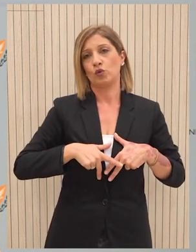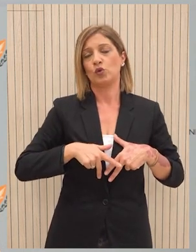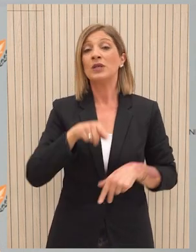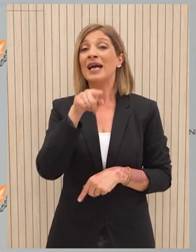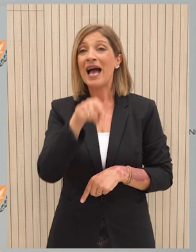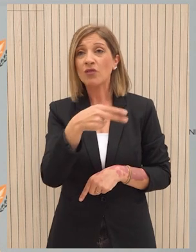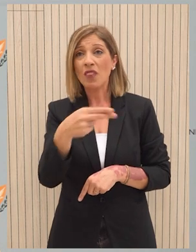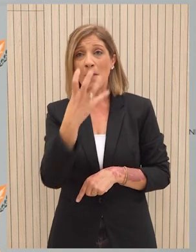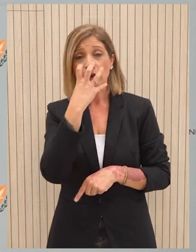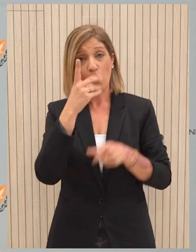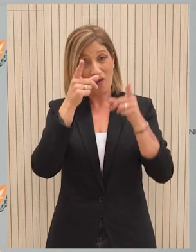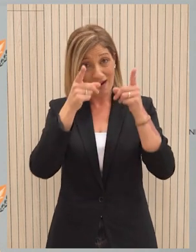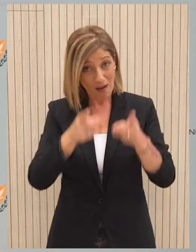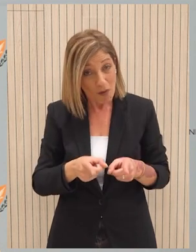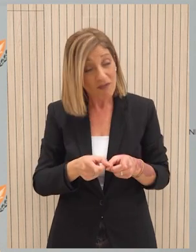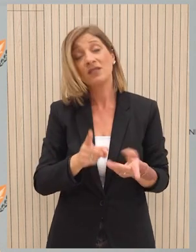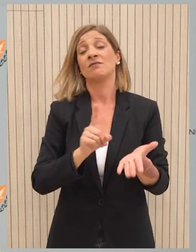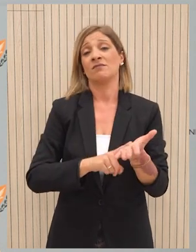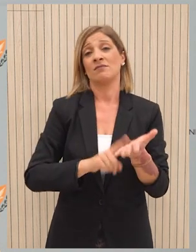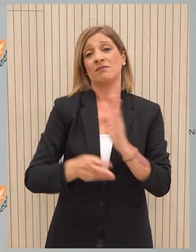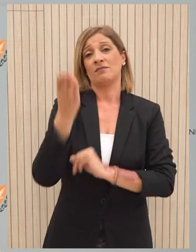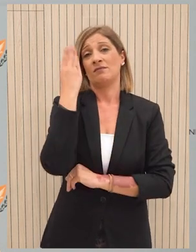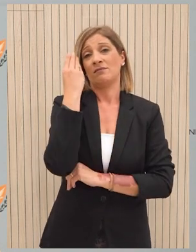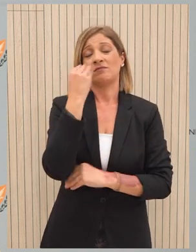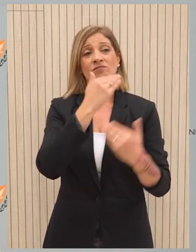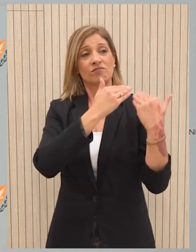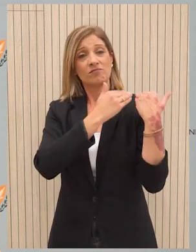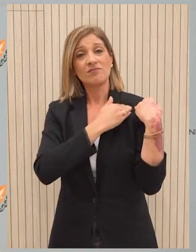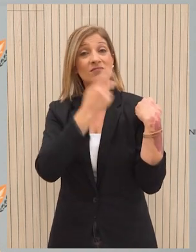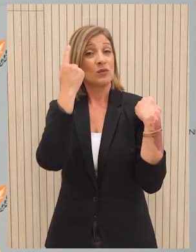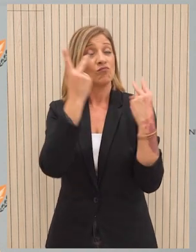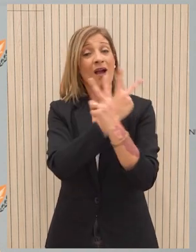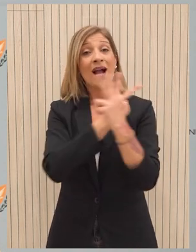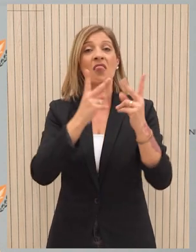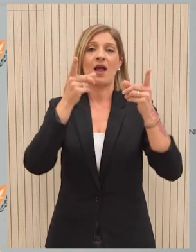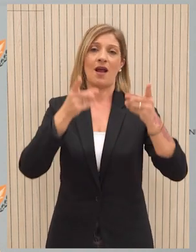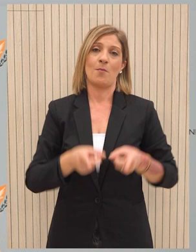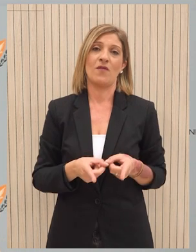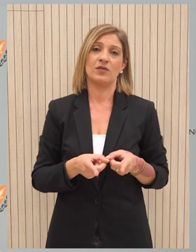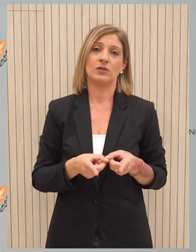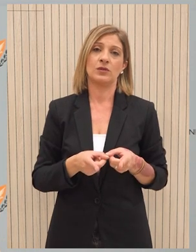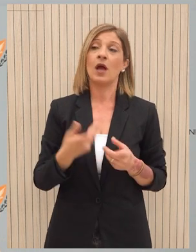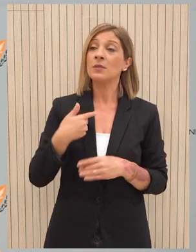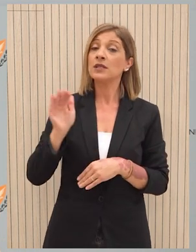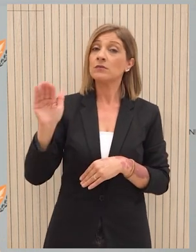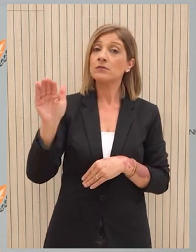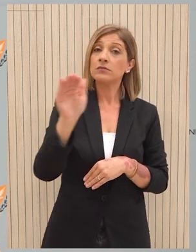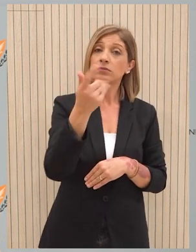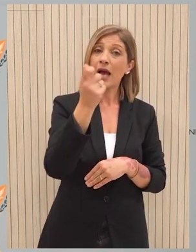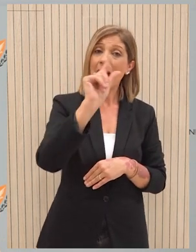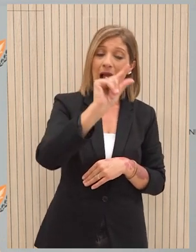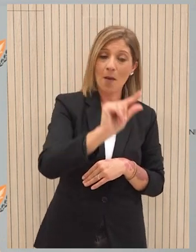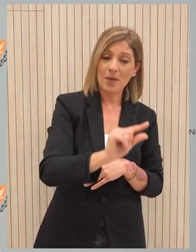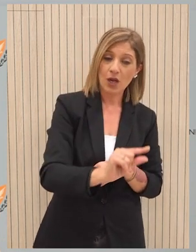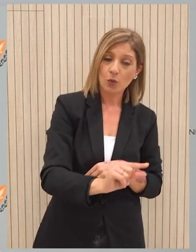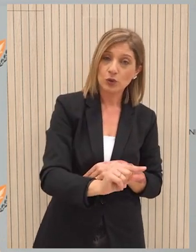τέτοιου είδους σοβαρές αποφάσεις θα πρέπει να λαμβάνονται με υπευθυνότητα και ενυφαλειότητα. Να καλούμε και τους χαμηλόμιστους